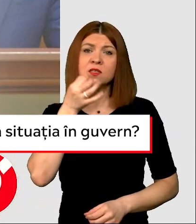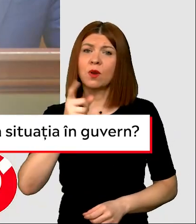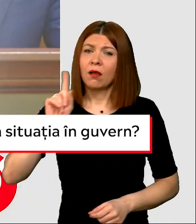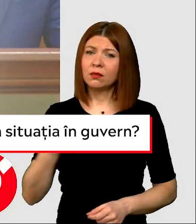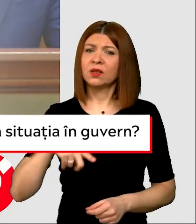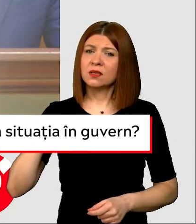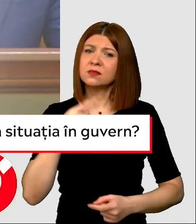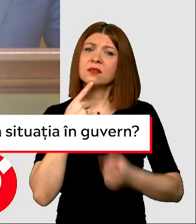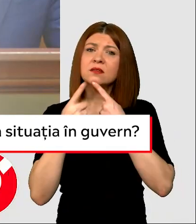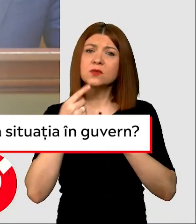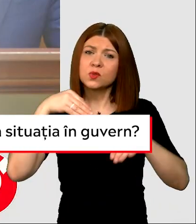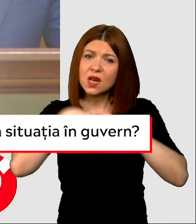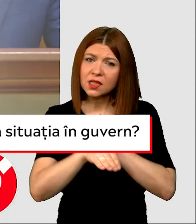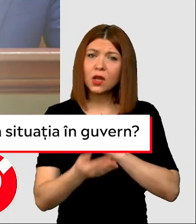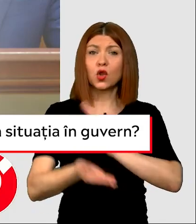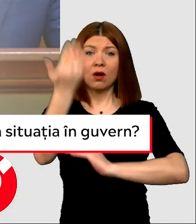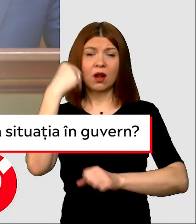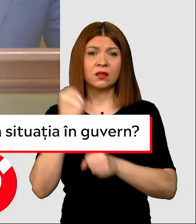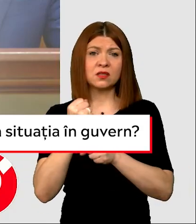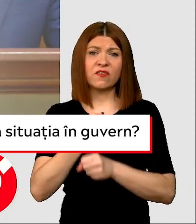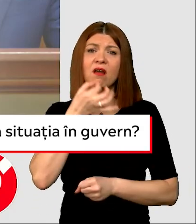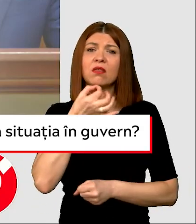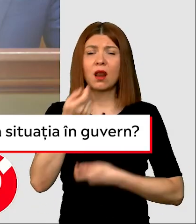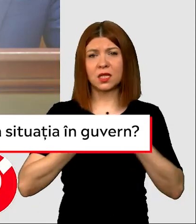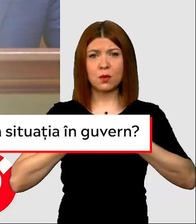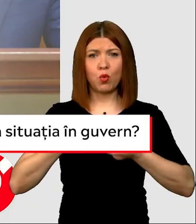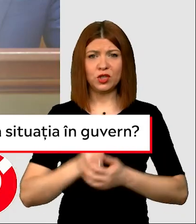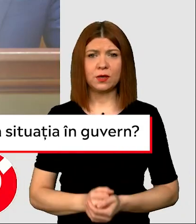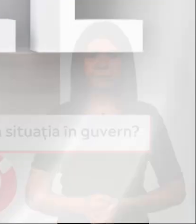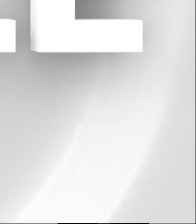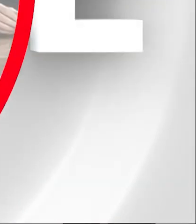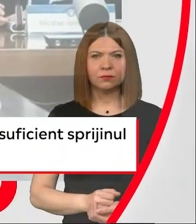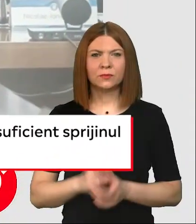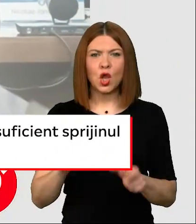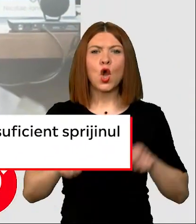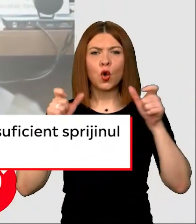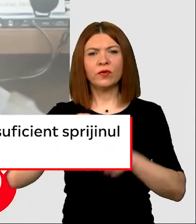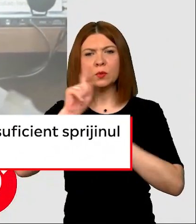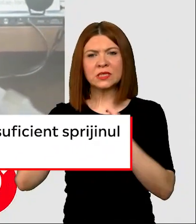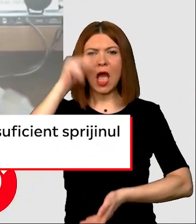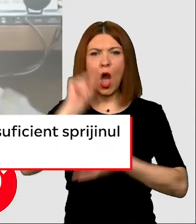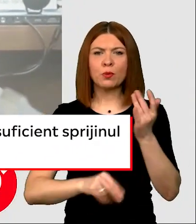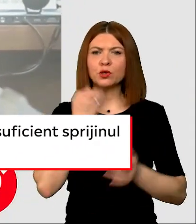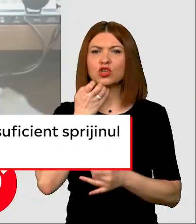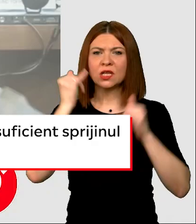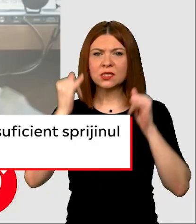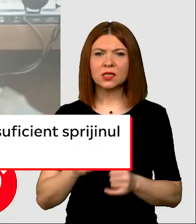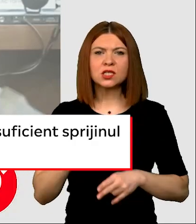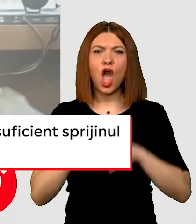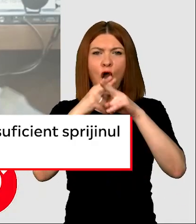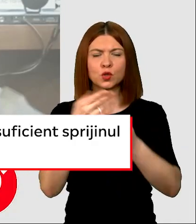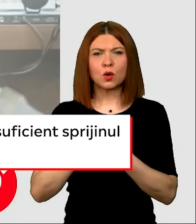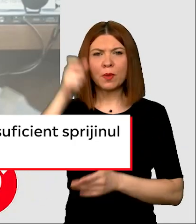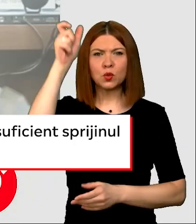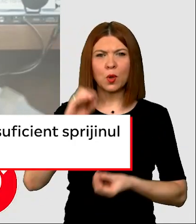PNL spune că ar trebui să existe discuții în interior, înainte de a face declarații publice. Guvernul urmează să aprobe în ședința de astăzi forme